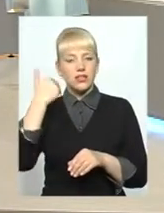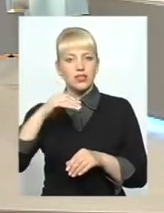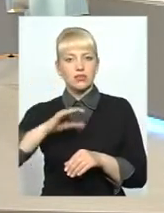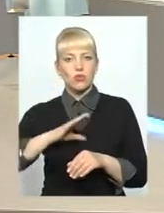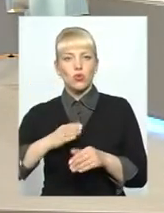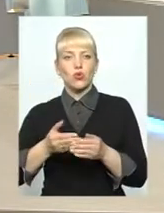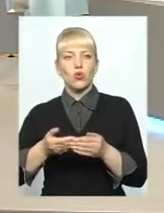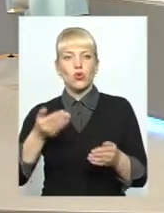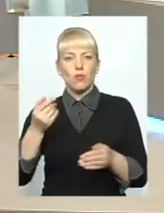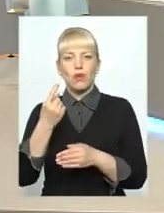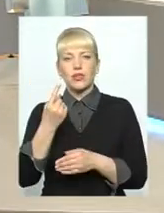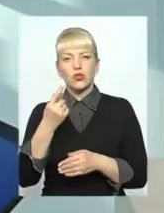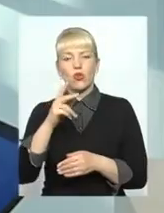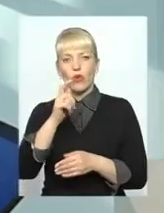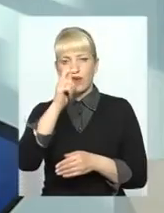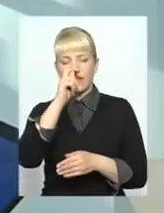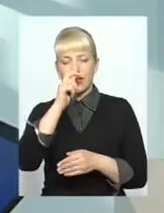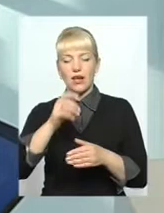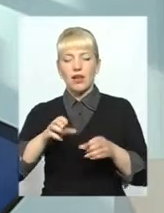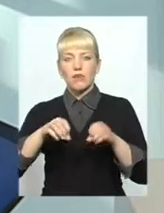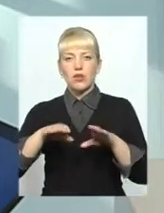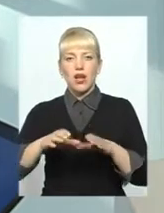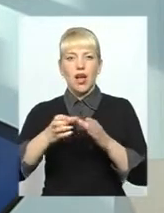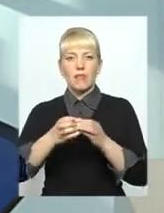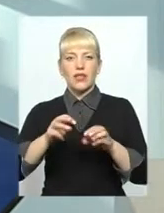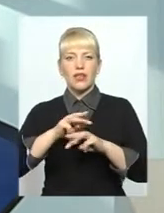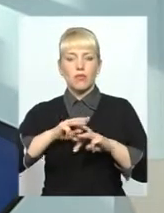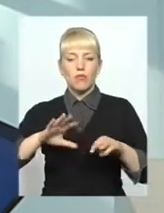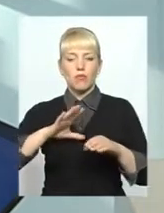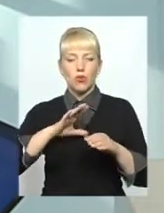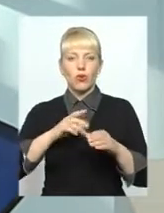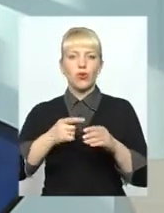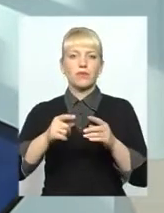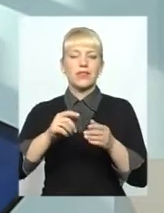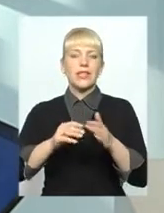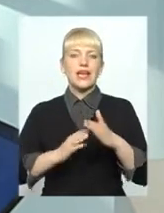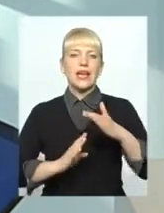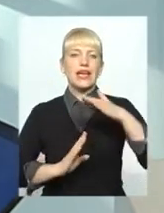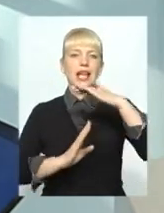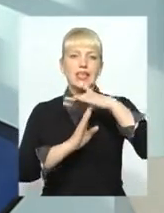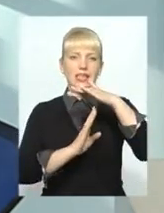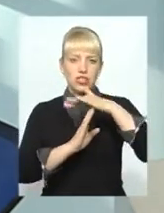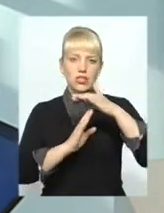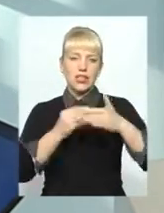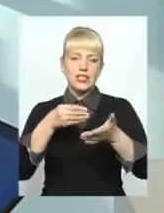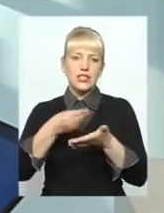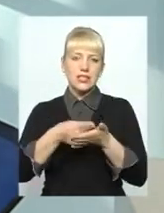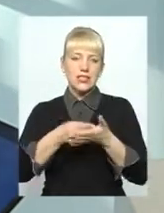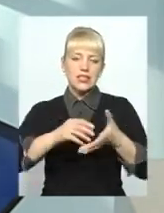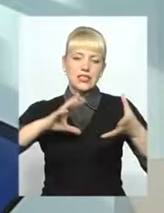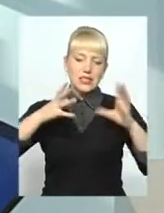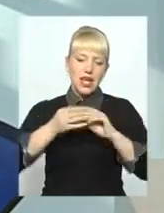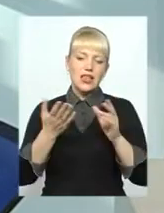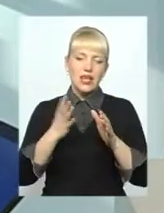до 1 квітня, в постанові Кабінету міністрів була зазначена гранична роздрібна ціна загальна, яка вже включала в себе